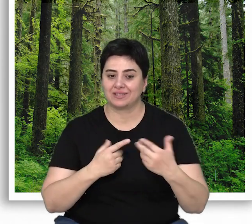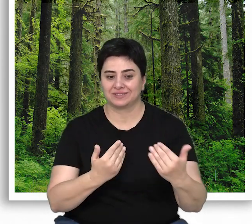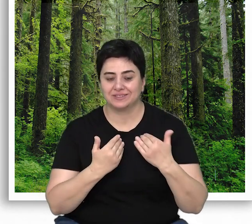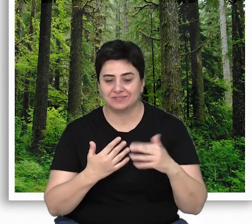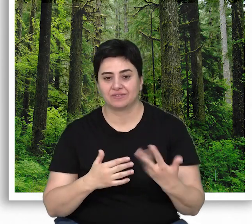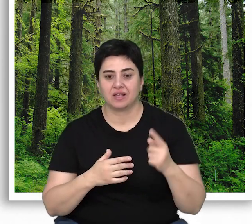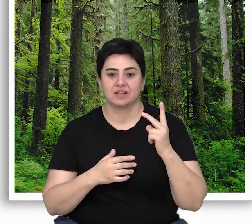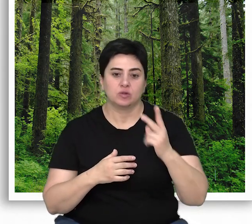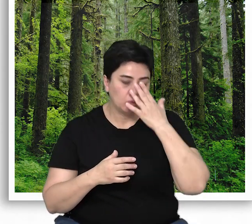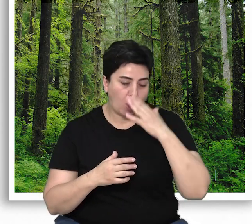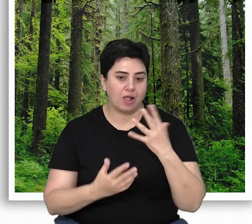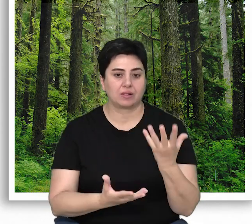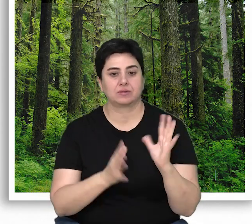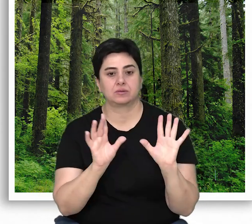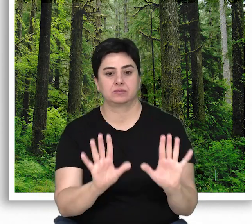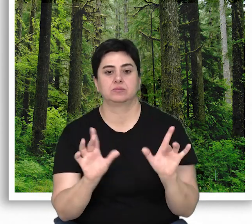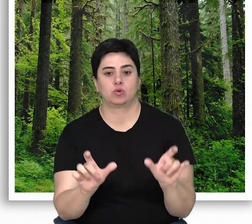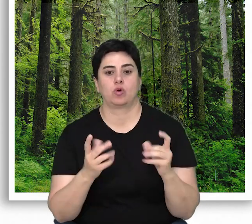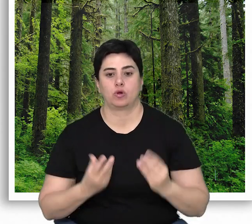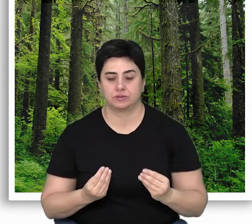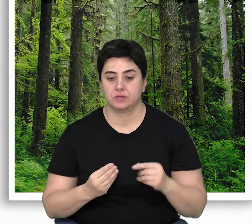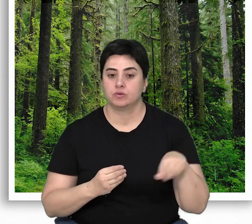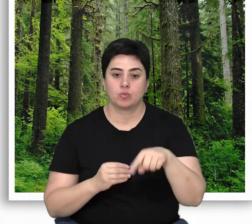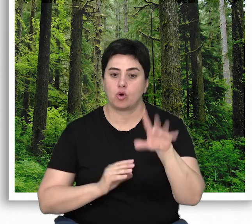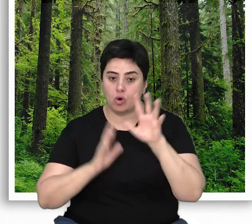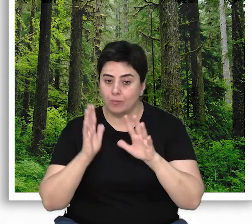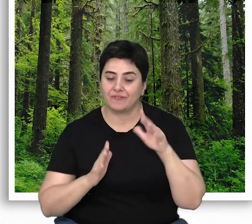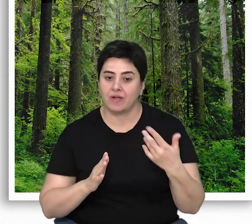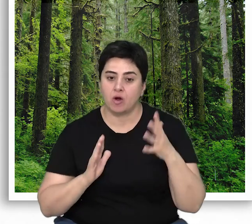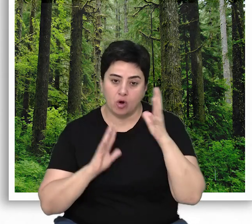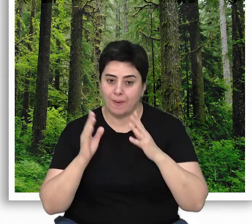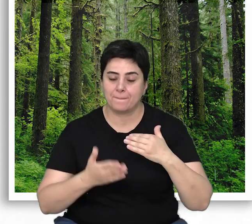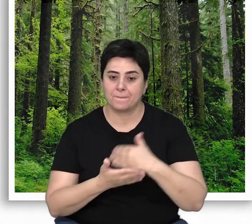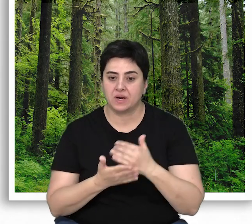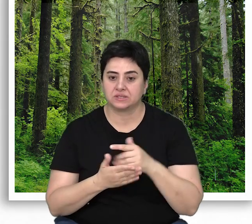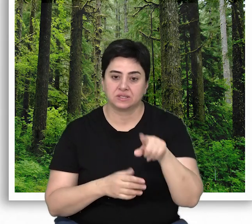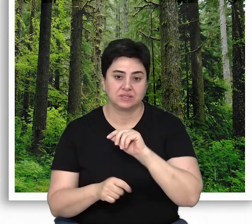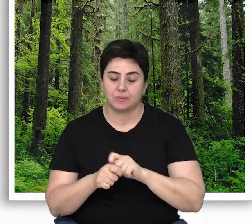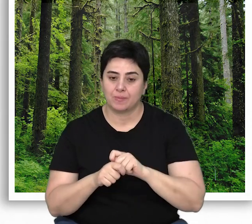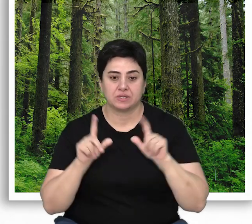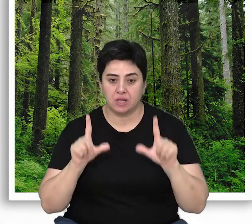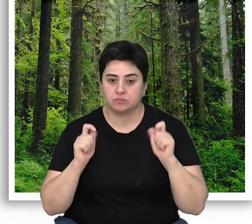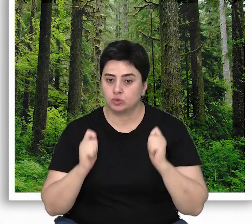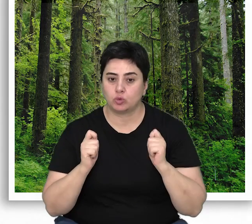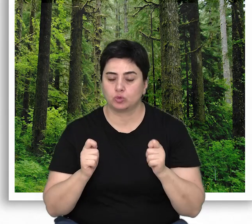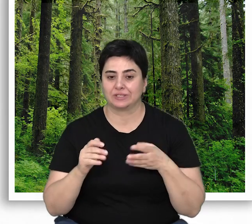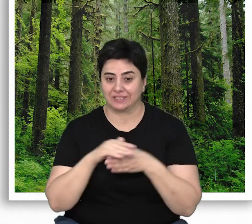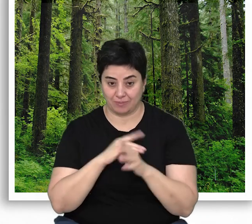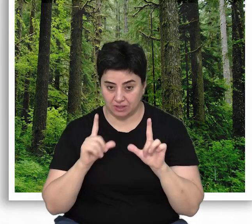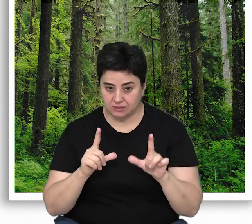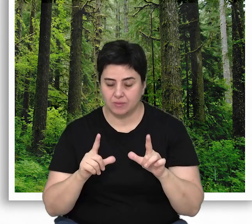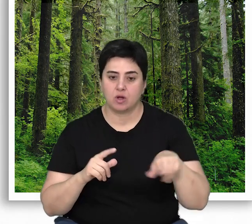ormanı ya da doğal rezerv olarak korunurlar. Bu ormanlarda veya orman parçalarında yapılması gereken zorunlu